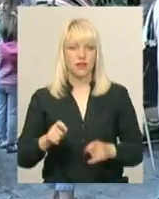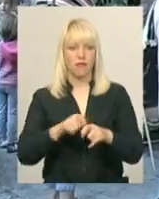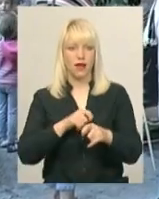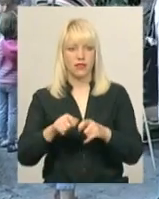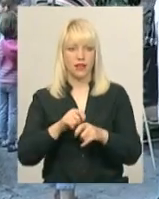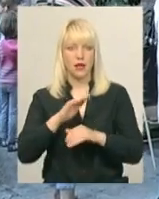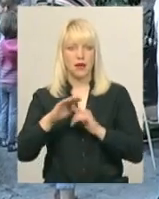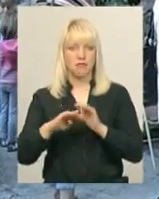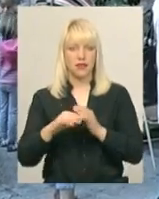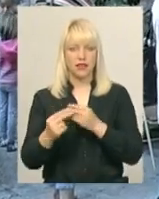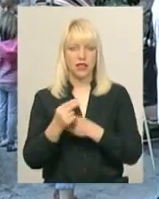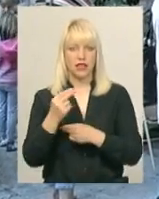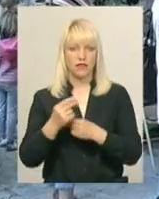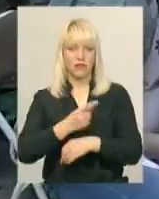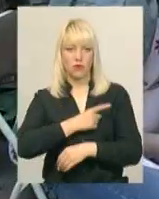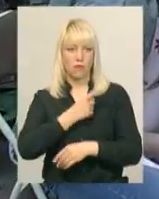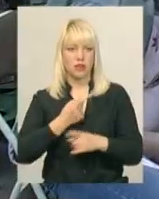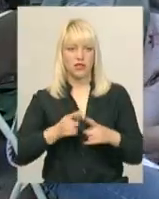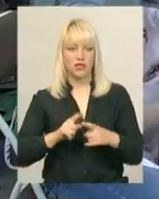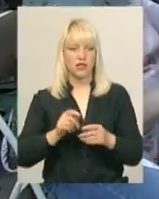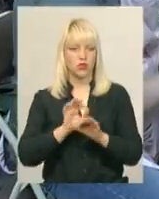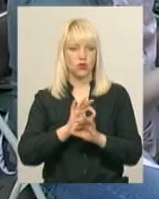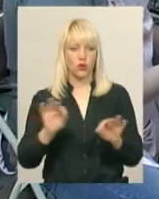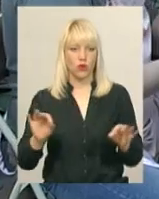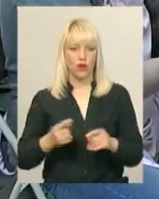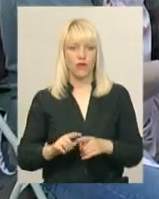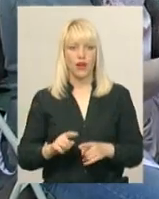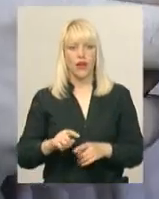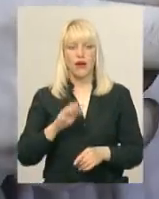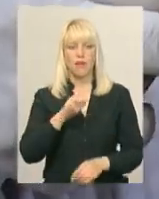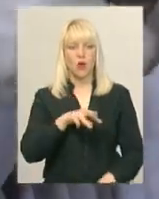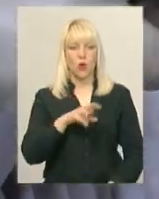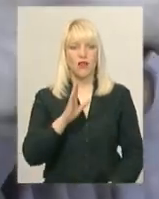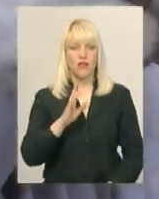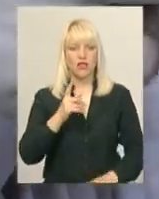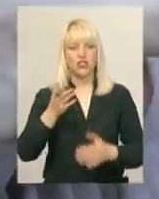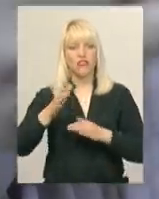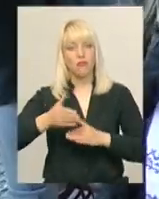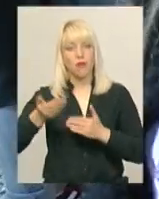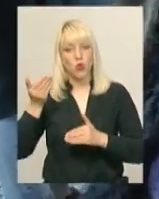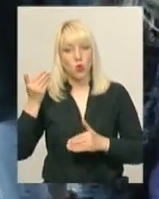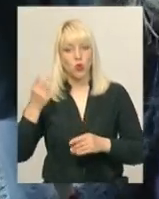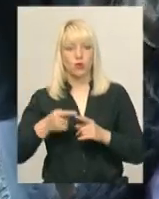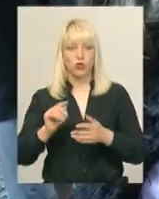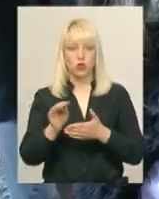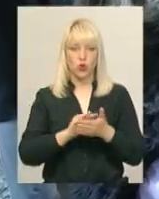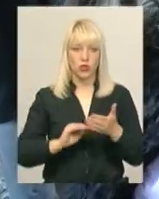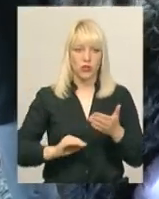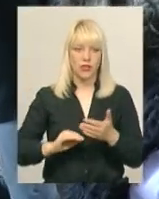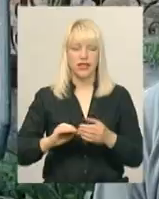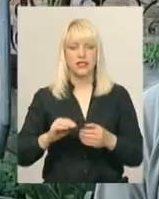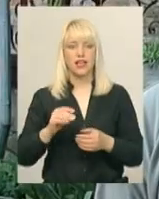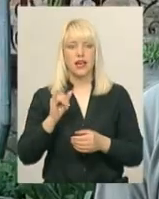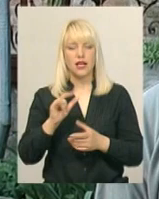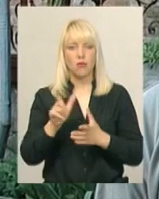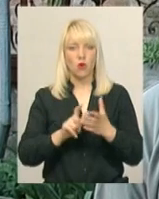керівництвом майстра здорово. Микола Величко у минулому журналіст, фотограф і поет. Нині ж його більше знають як гончаря. Мені було